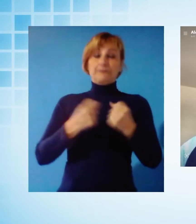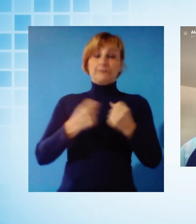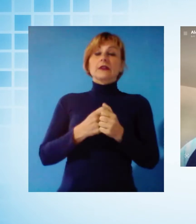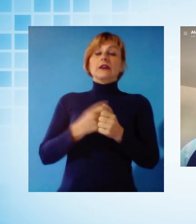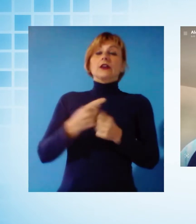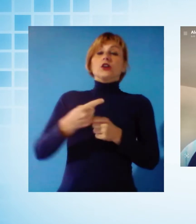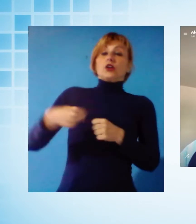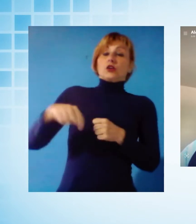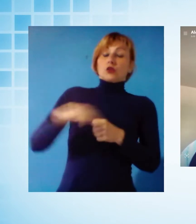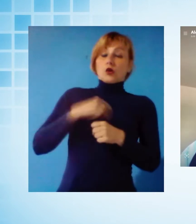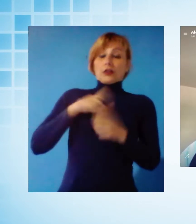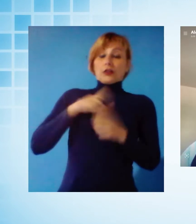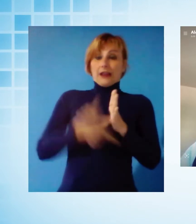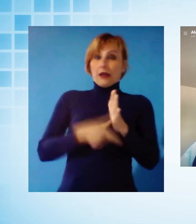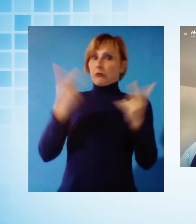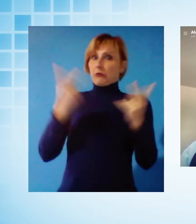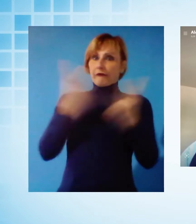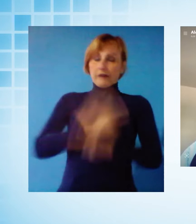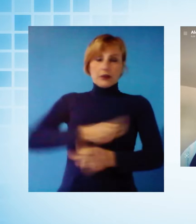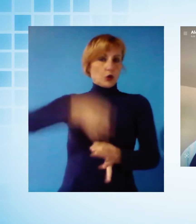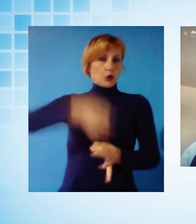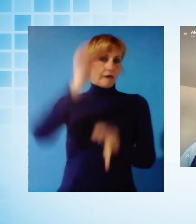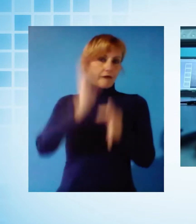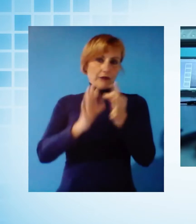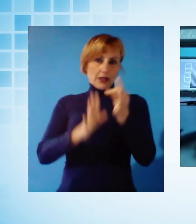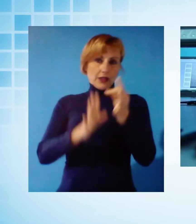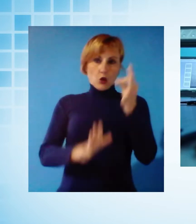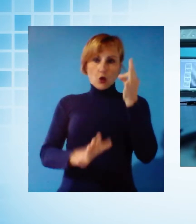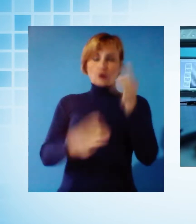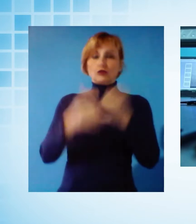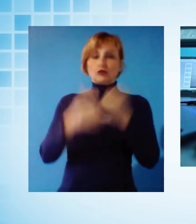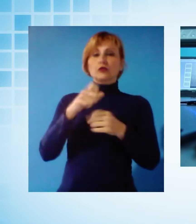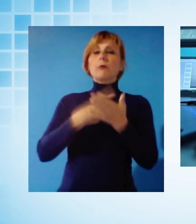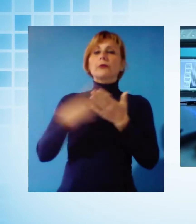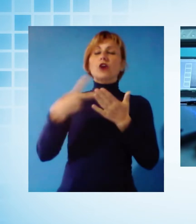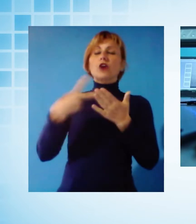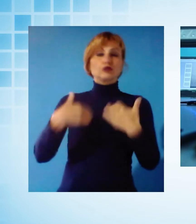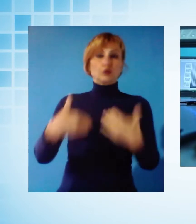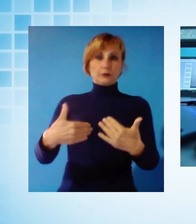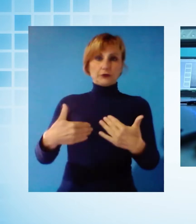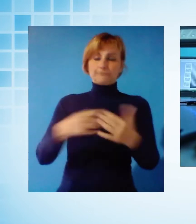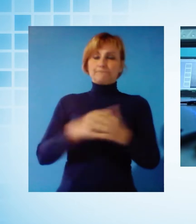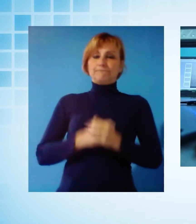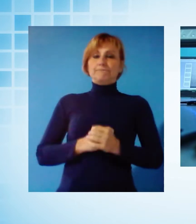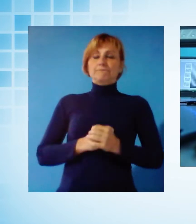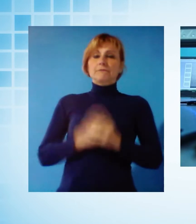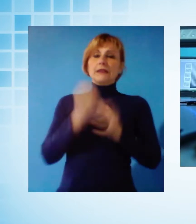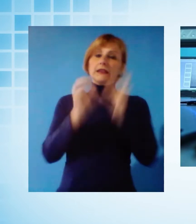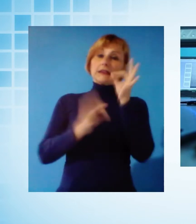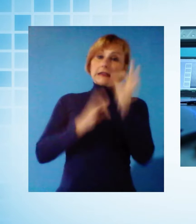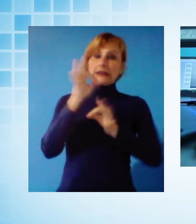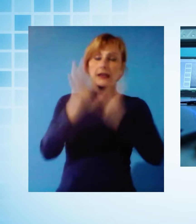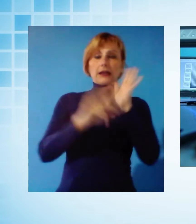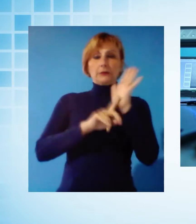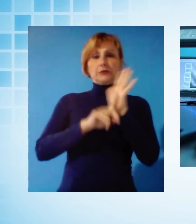record, devo dire, perché potessero cominciare subito la sperimentazione. La terapia sta dando risultati incoraggianti, ma per